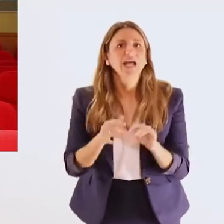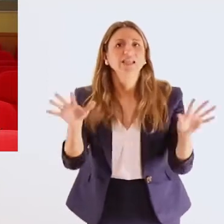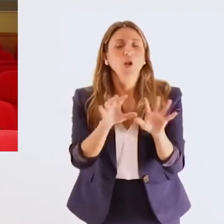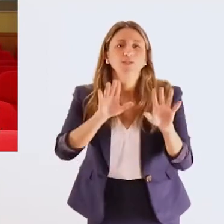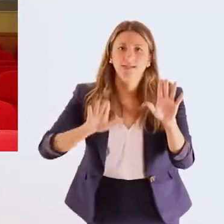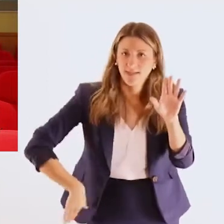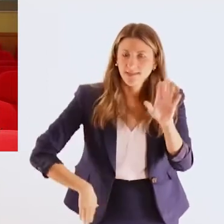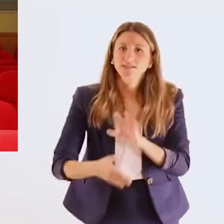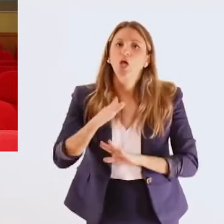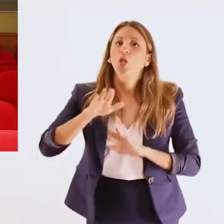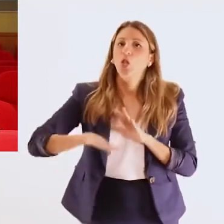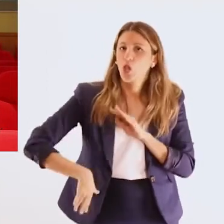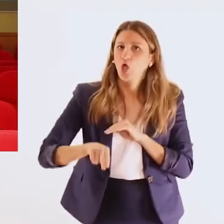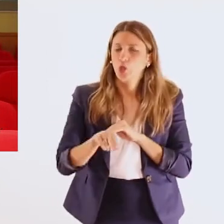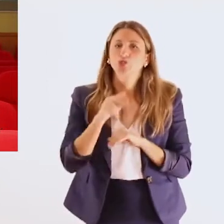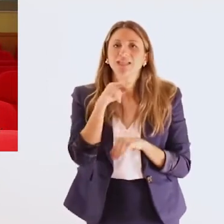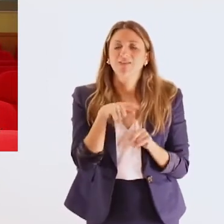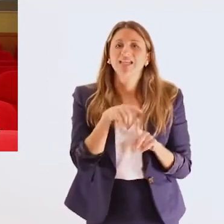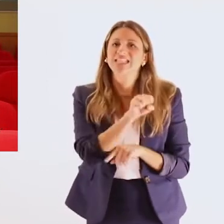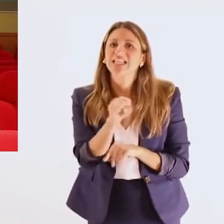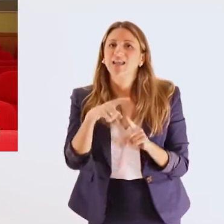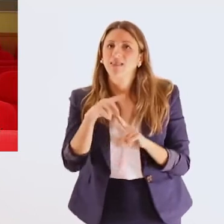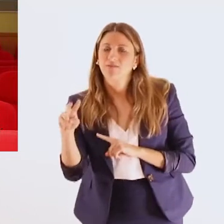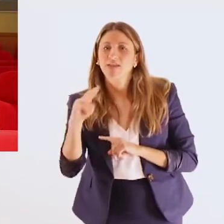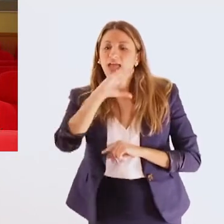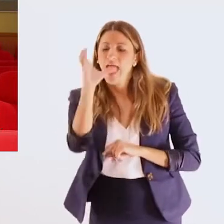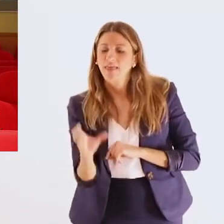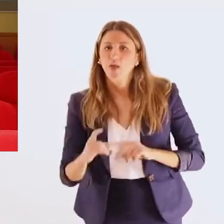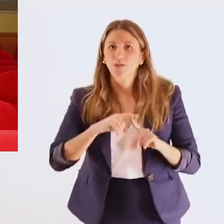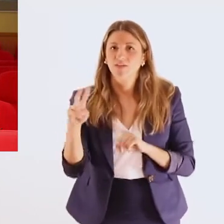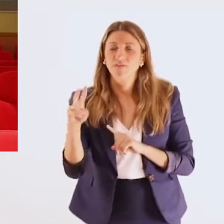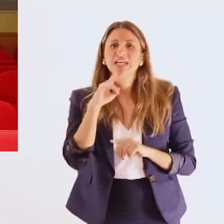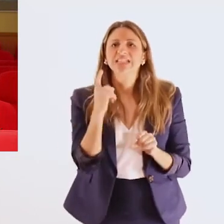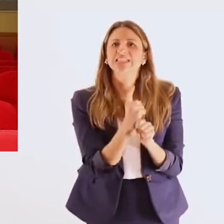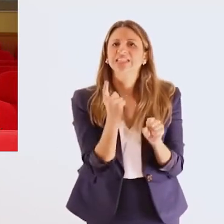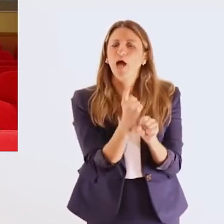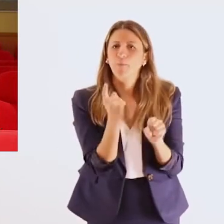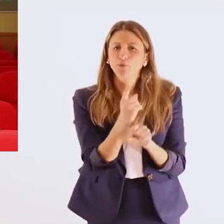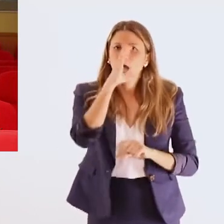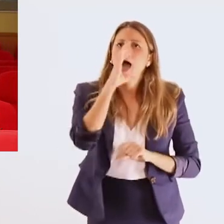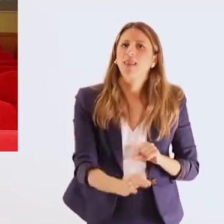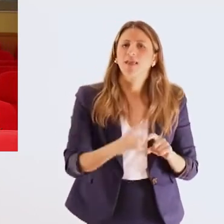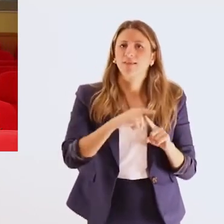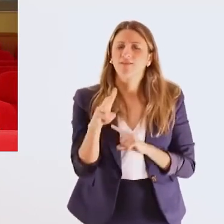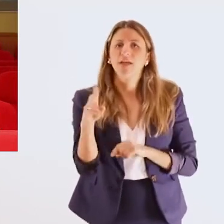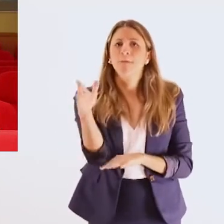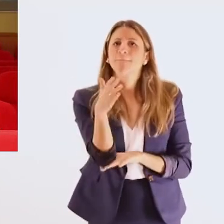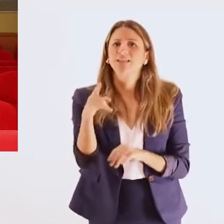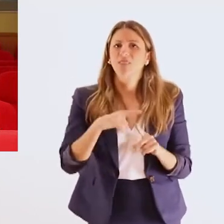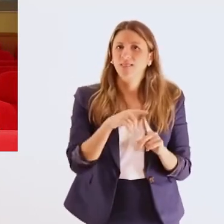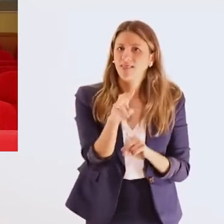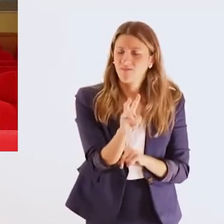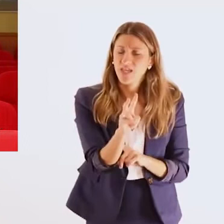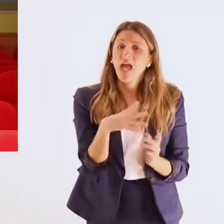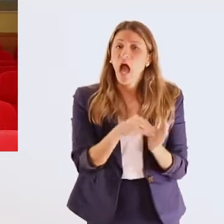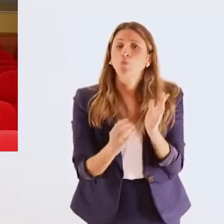Νέα Τηλεόραση Κρήτης, στο Νότος TV, στο Σιτία TV, στο Αιγαίο TV, στο Τίβι Σάμος, στο Αλήθεια TV, στο Πατρίδα